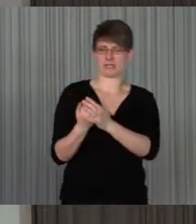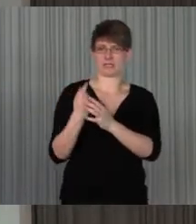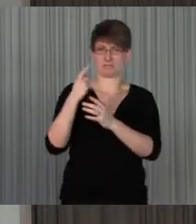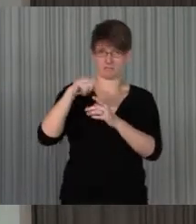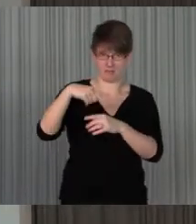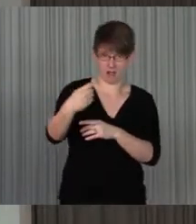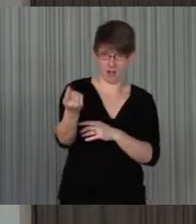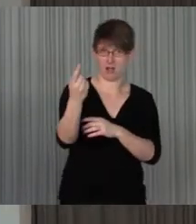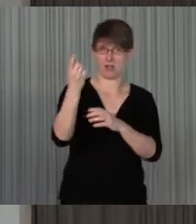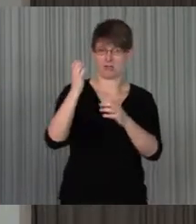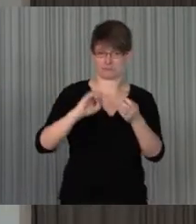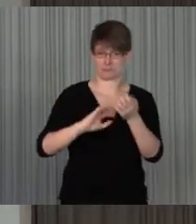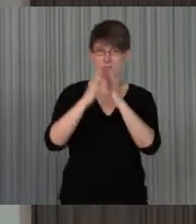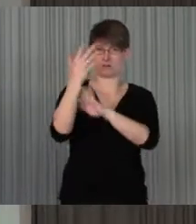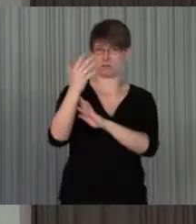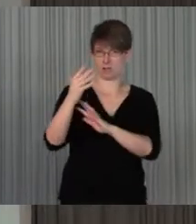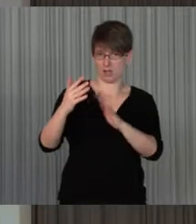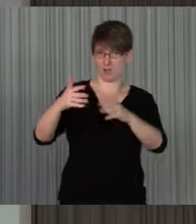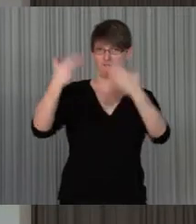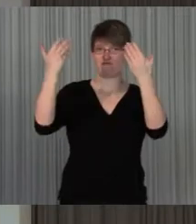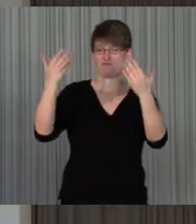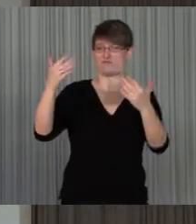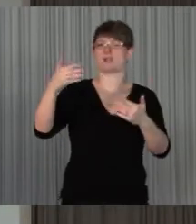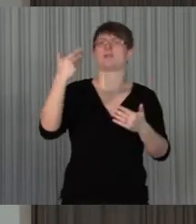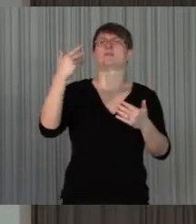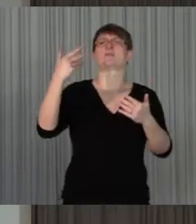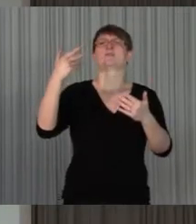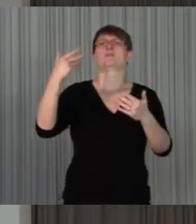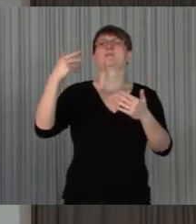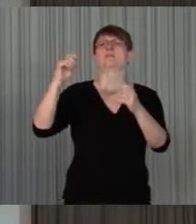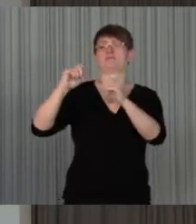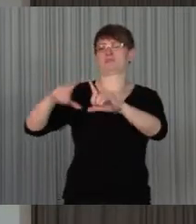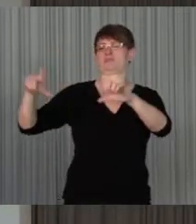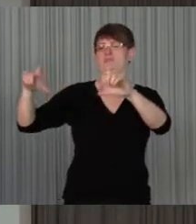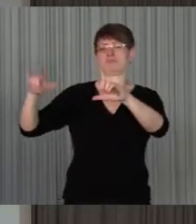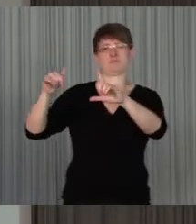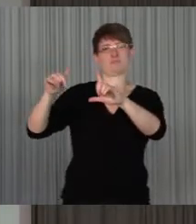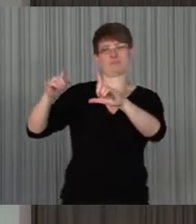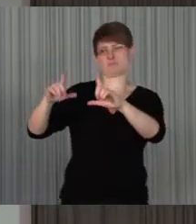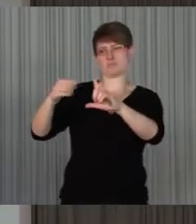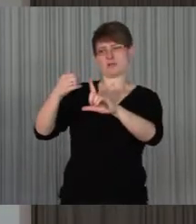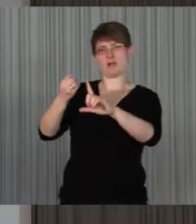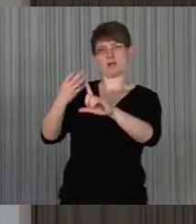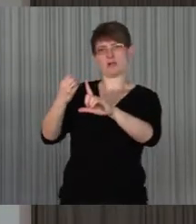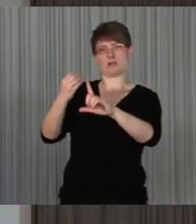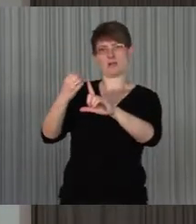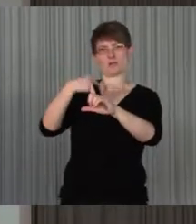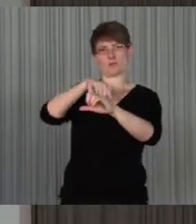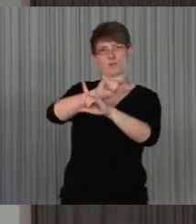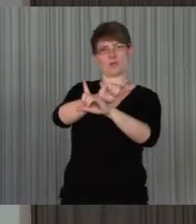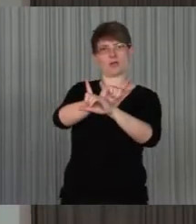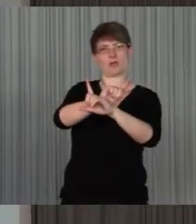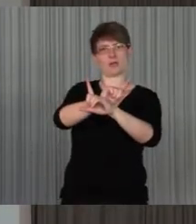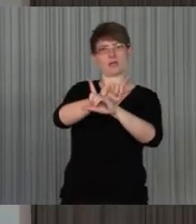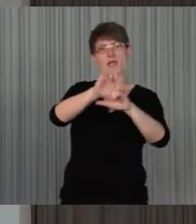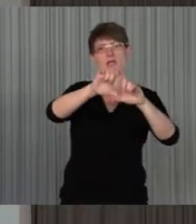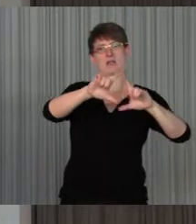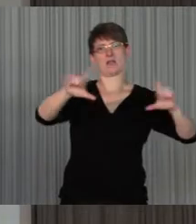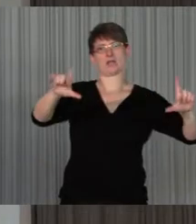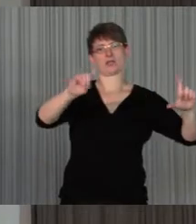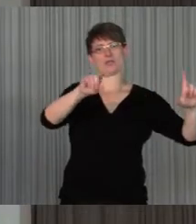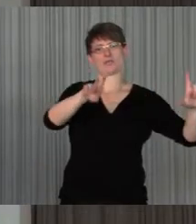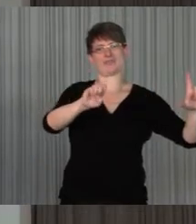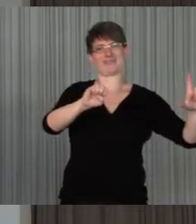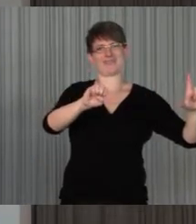aufmachen, erscheint sozusagen durch das Plug-in die Erklärung auf der Seite der Tagesschau, wo sie die gefunden haben,